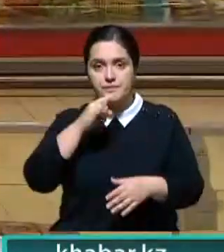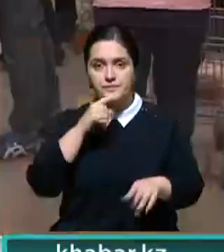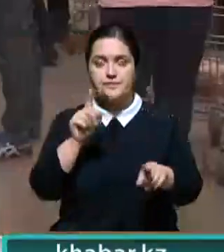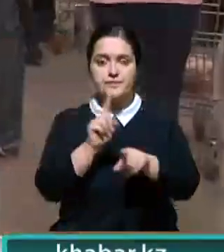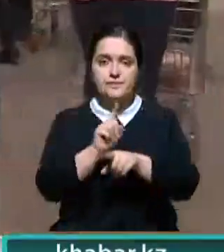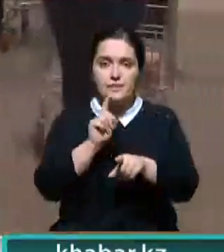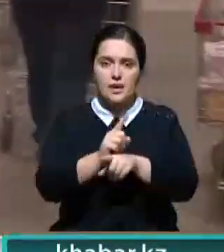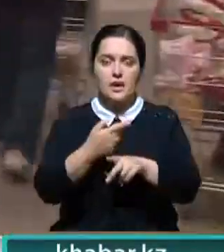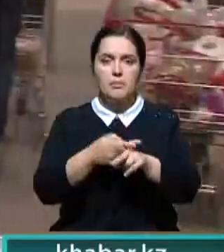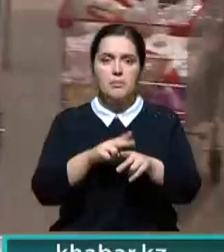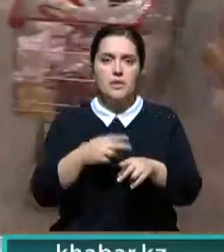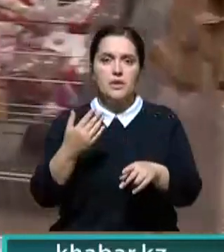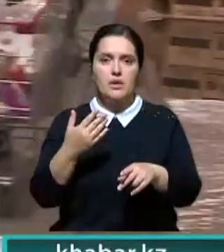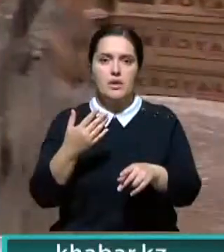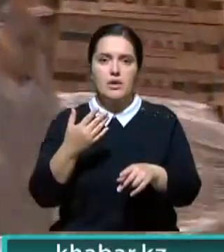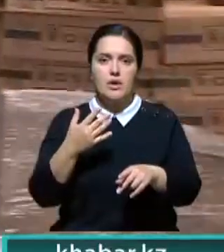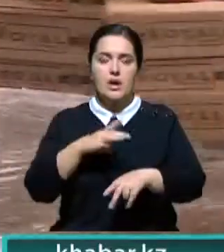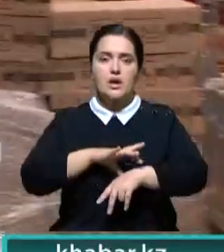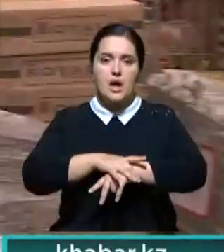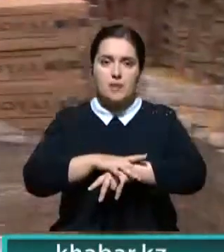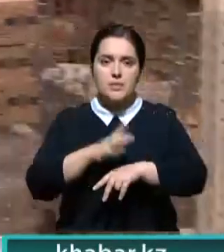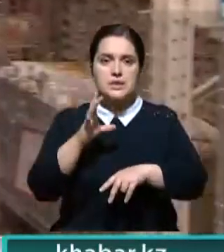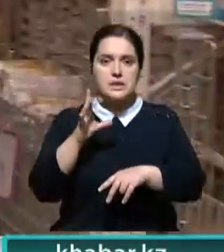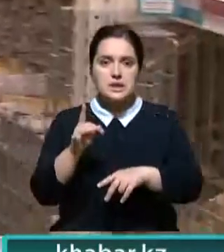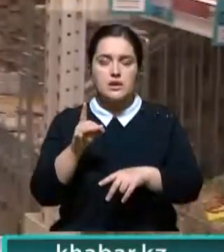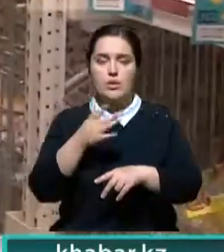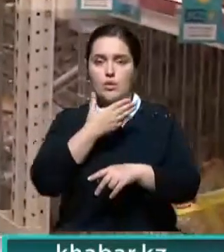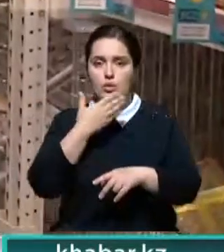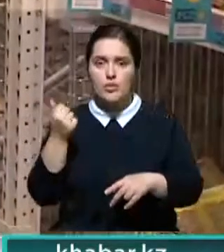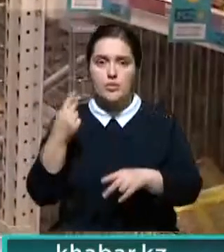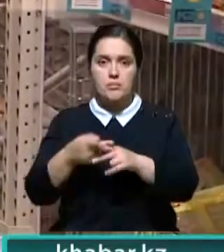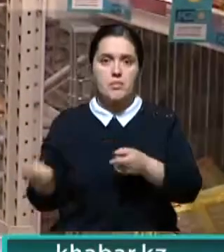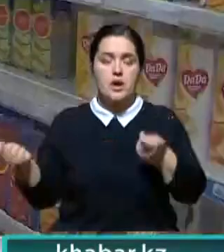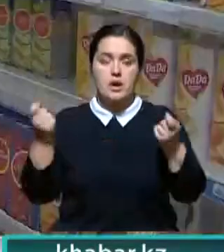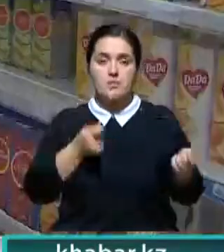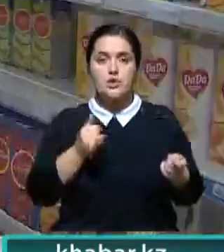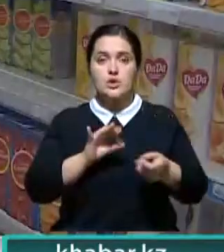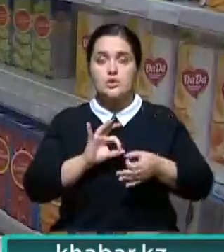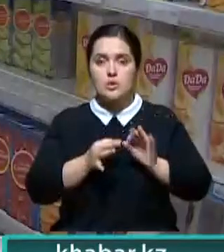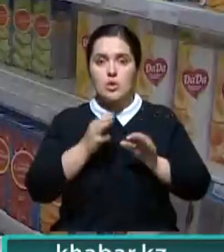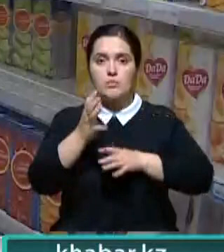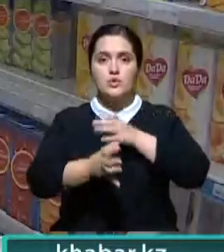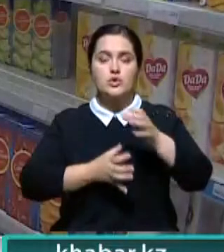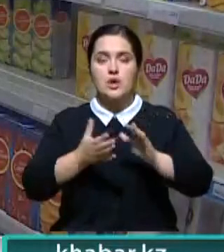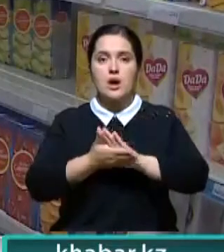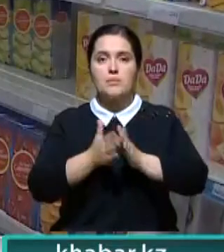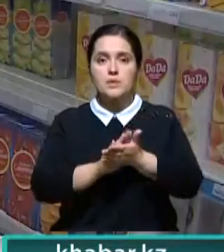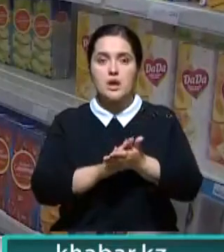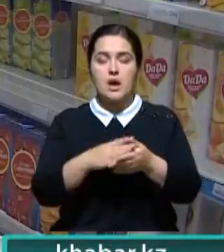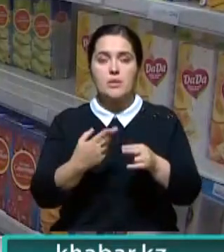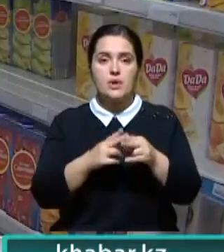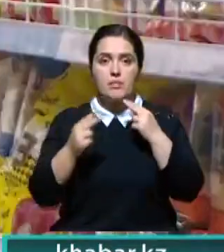прилавков импортные товары отечественные колбасы, сыры и рыбу. И это в условиях сложной международной обстановки, когда вопрос